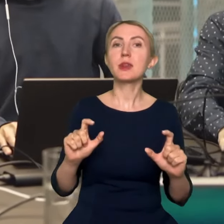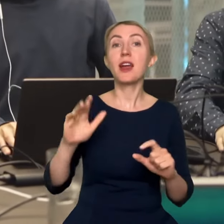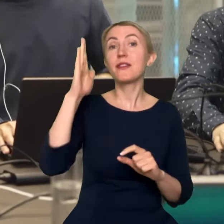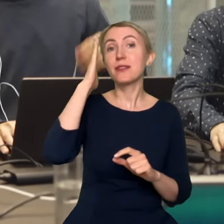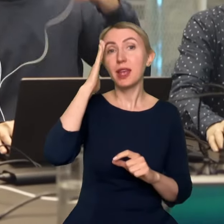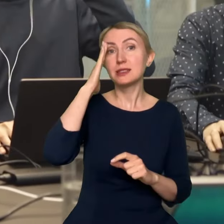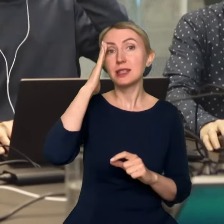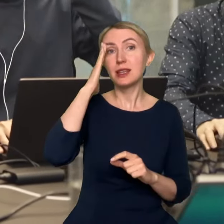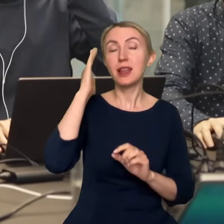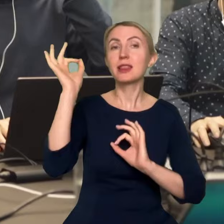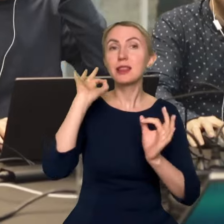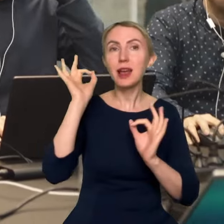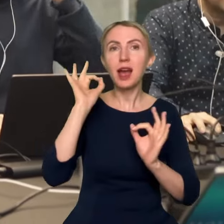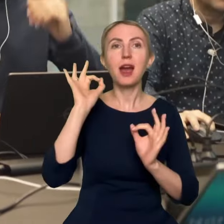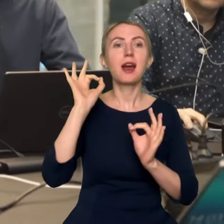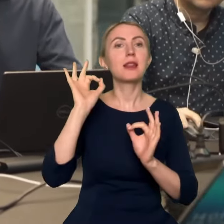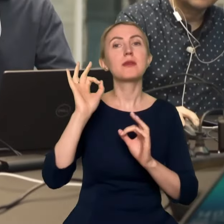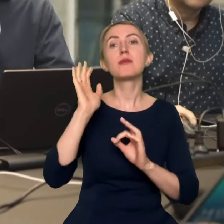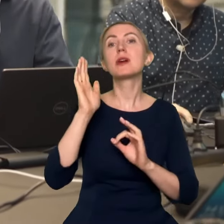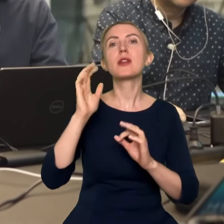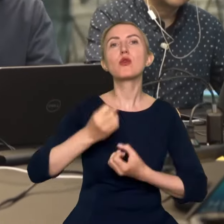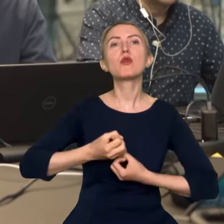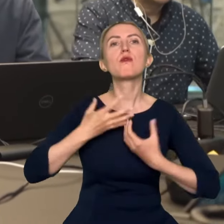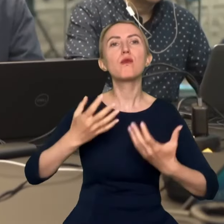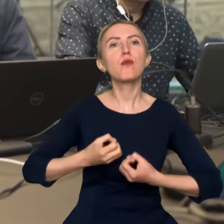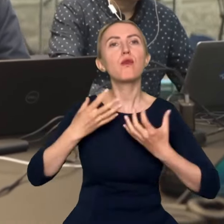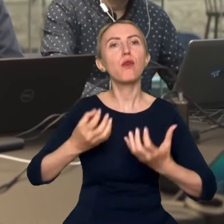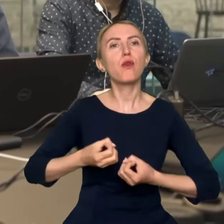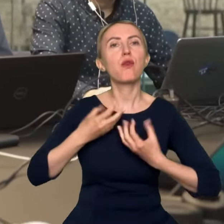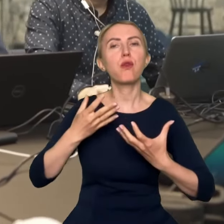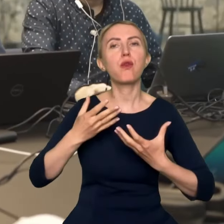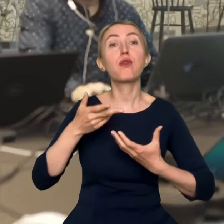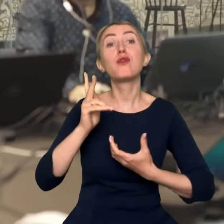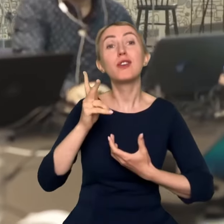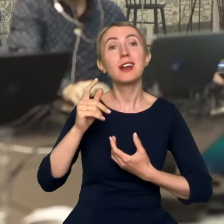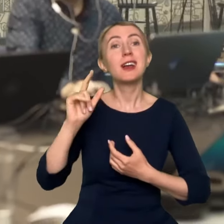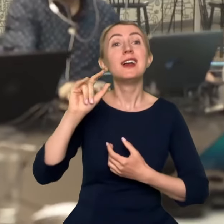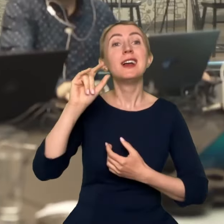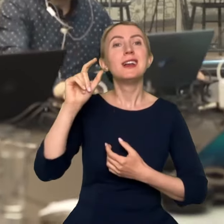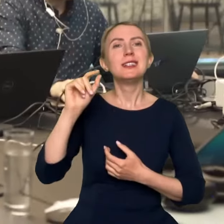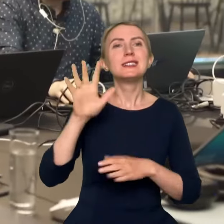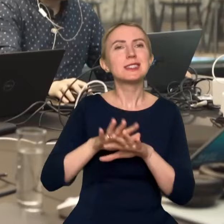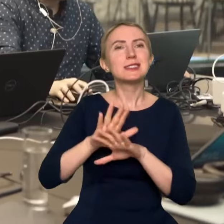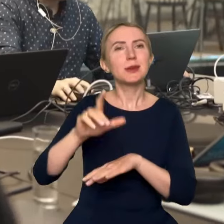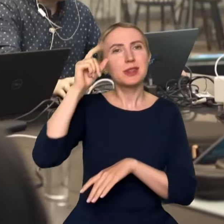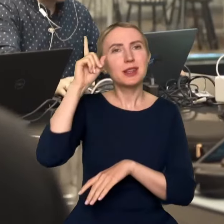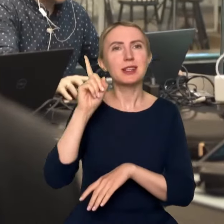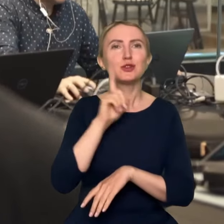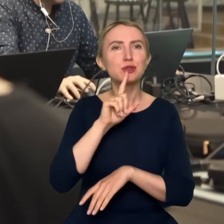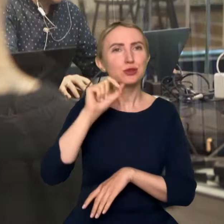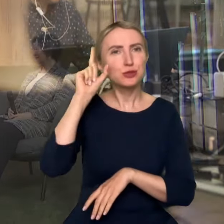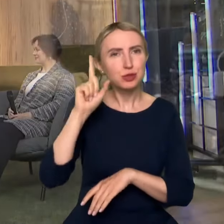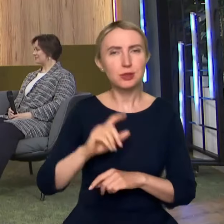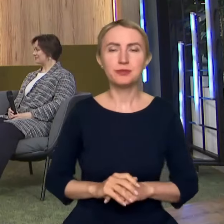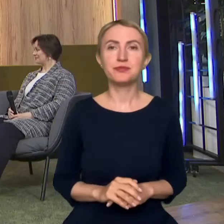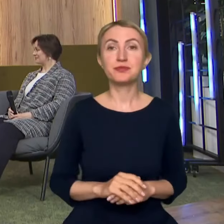dane, informacje będą generowane już przez inteligentne systemy. To są nowe źródła w takim układzie. Nowe